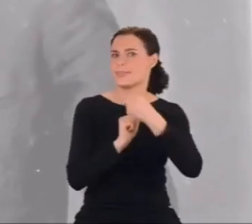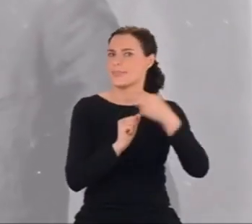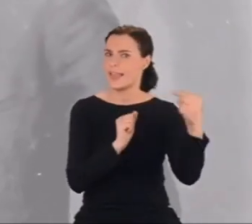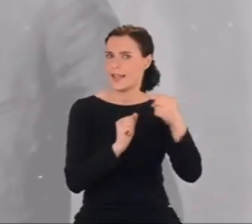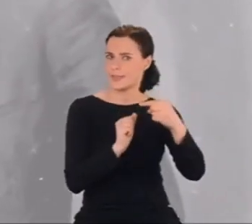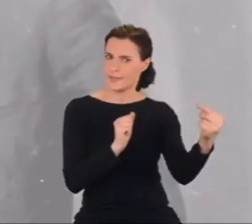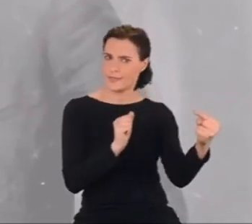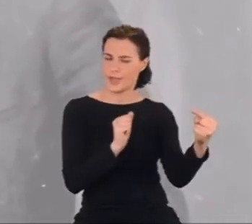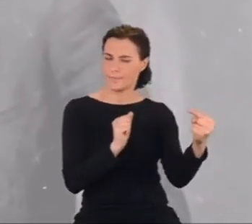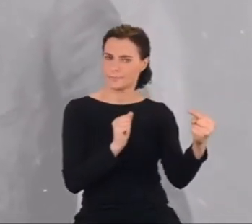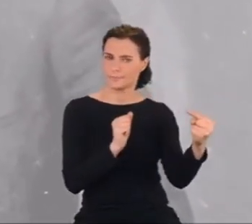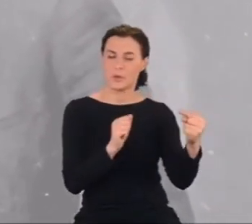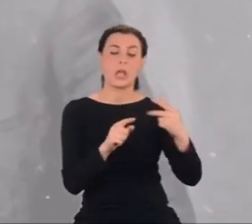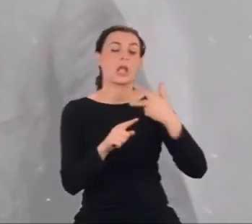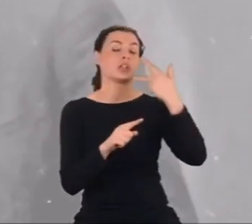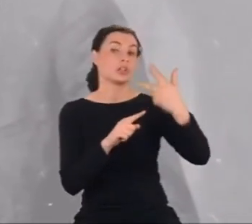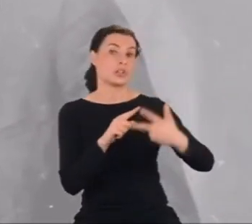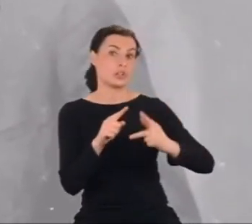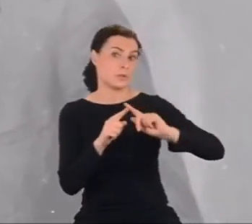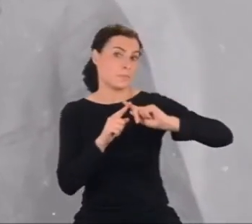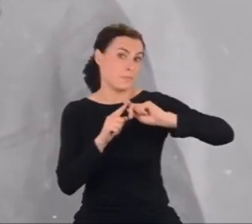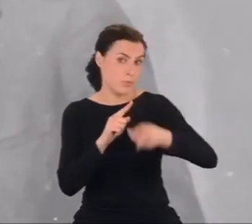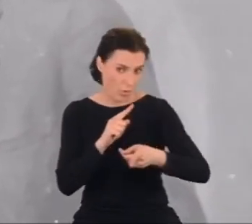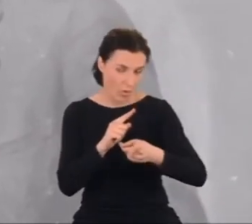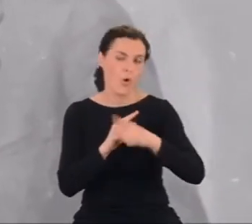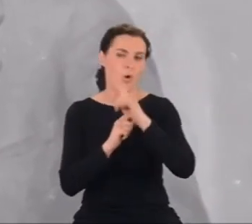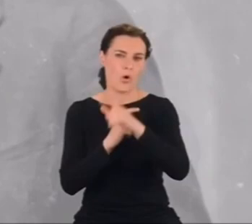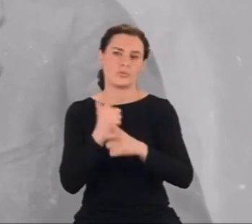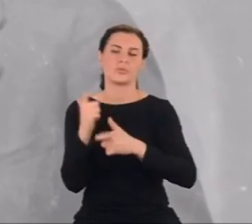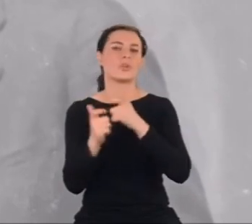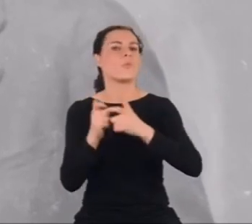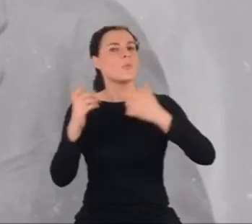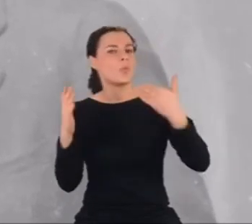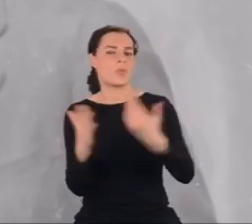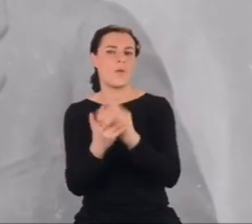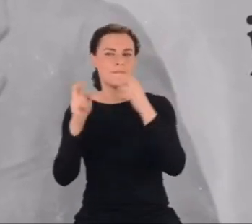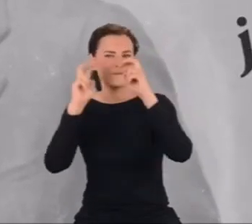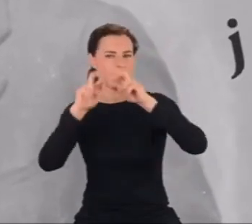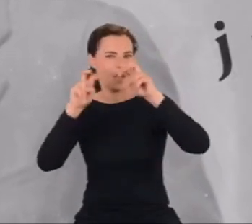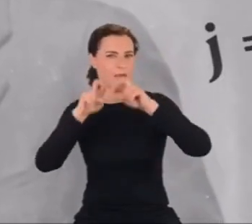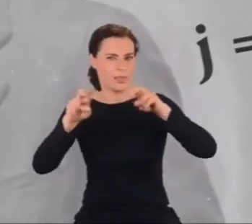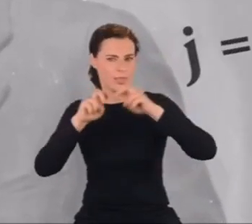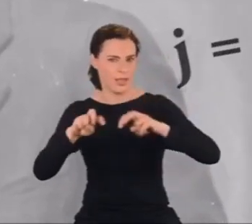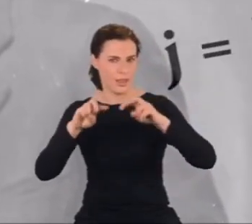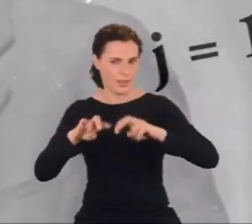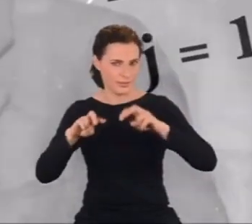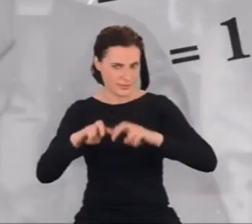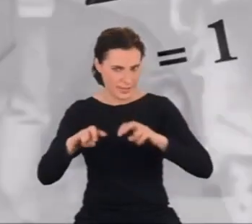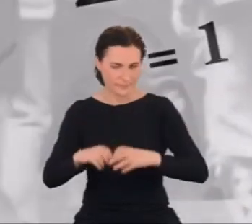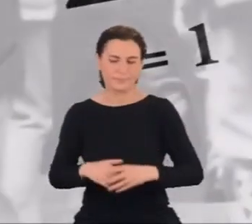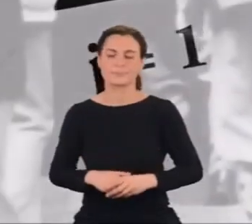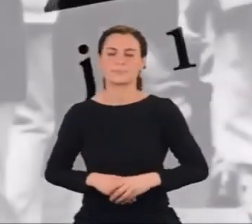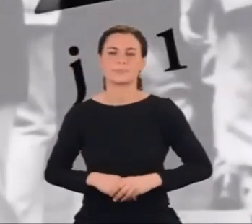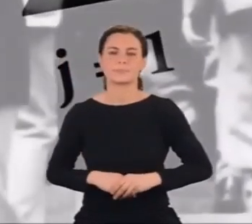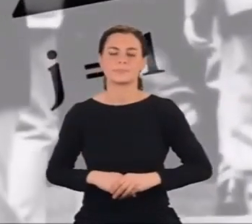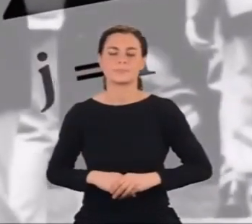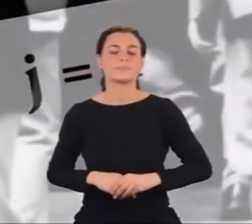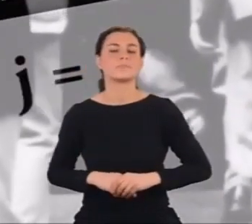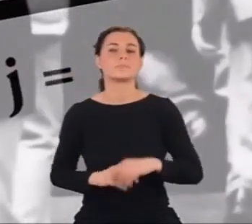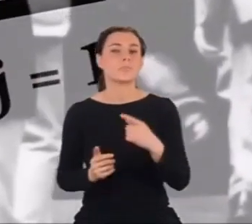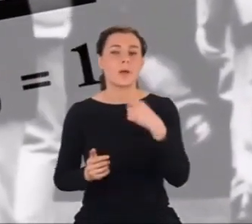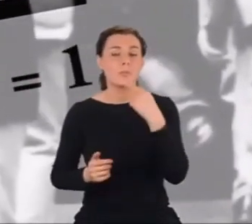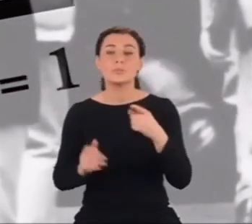Trzy lata później opracował nową interpretację, mówiąc, że